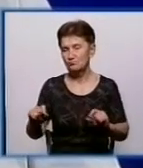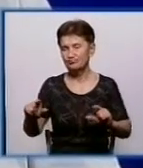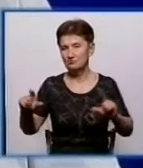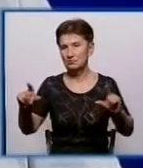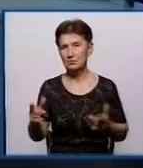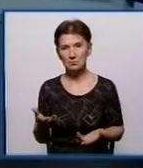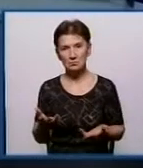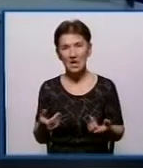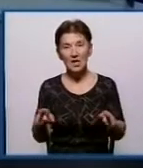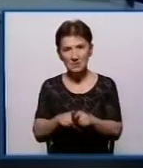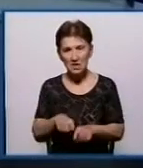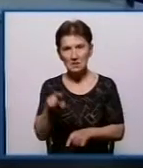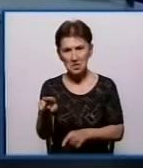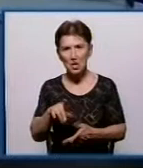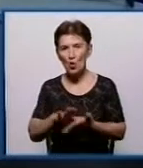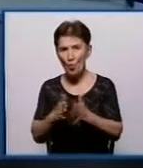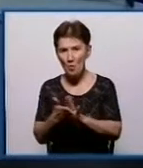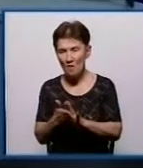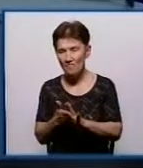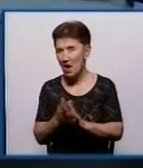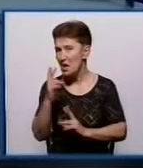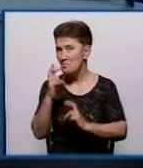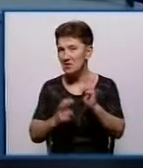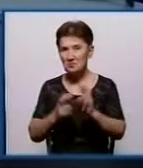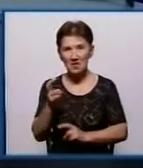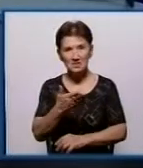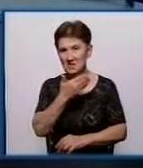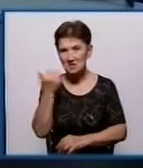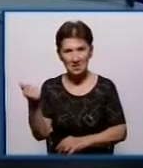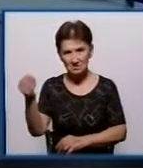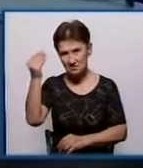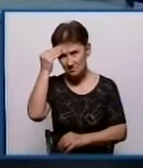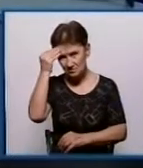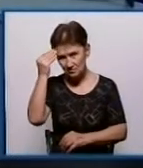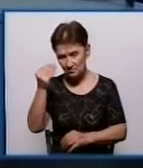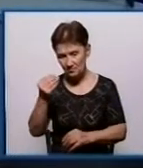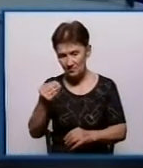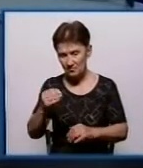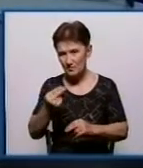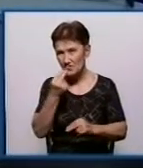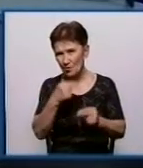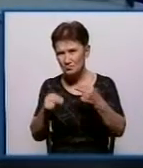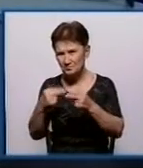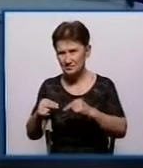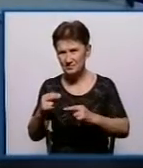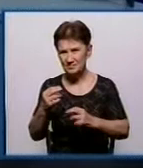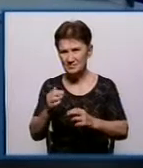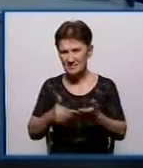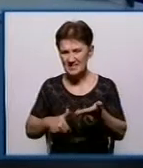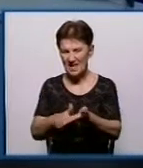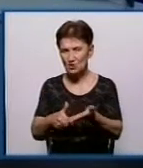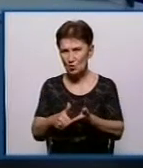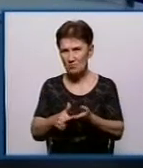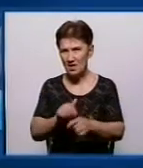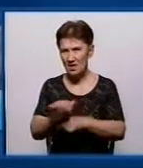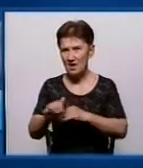За таких умов підприємству немає сенсу оновлювати засоби виробництва, адже можна говорити про